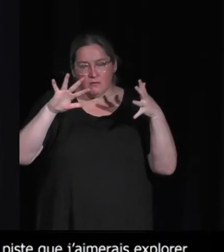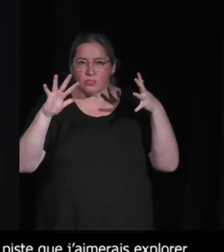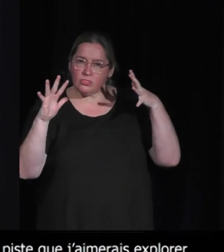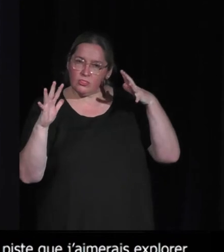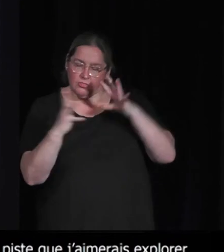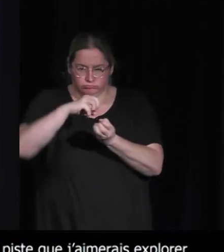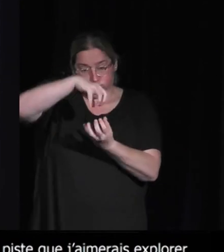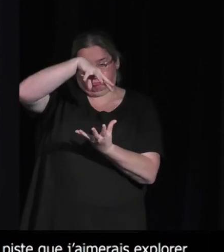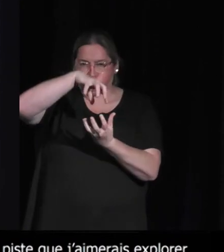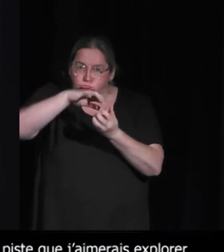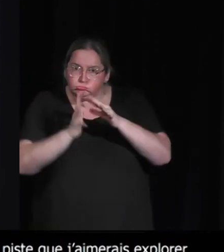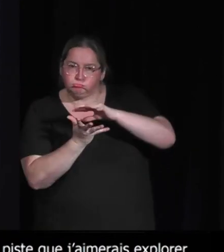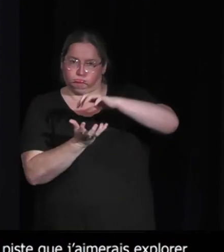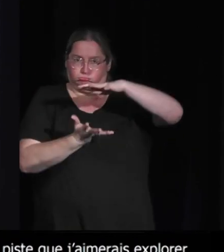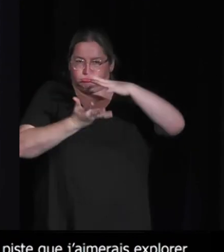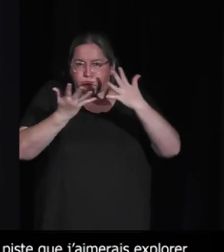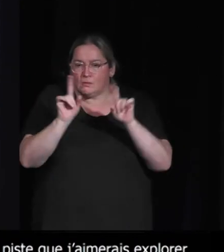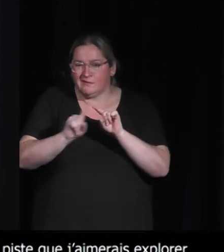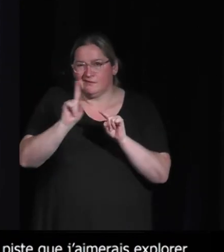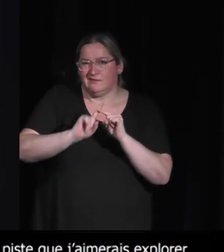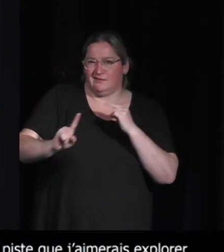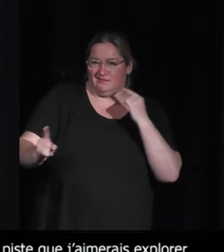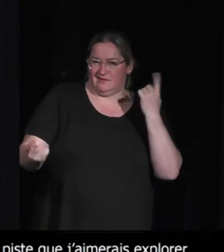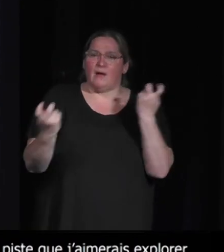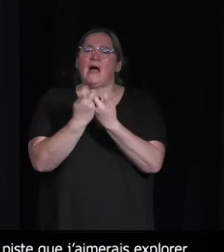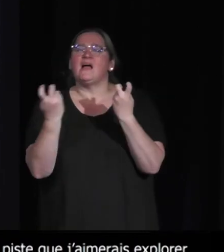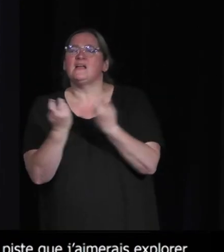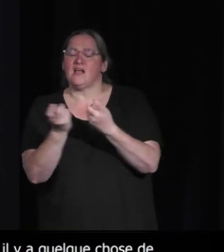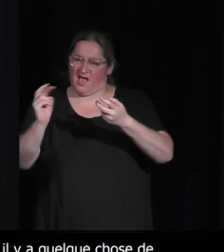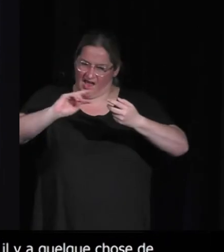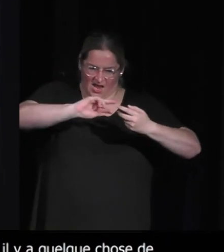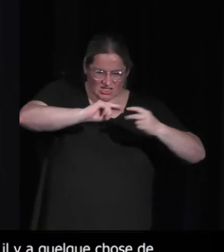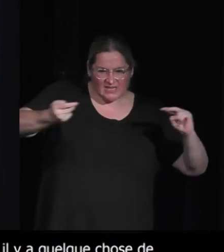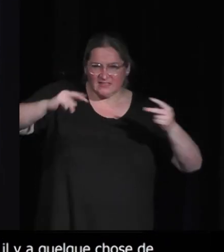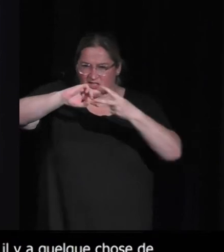partage génétique et